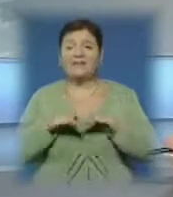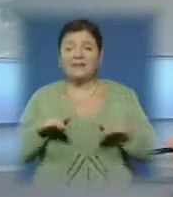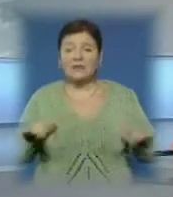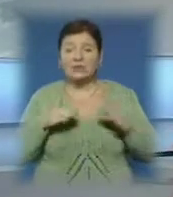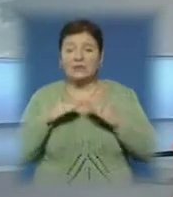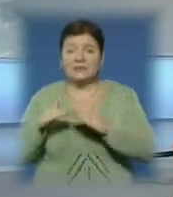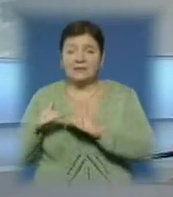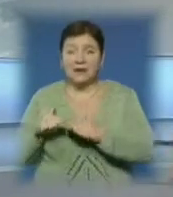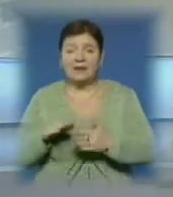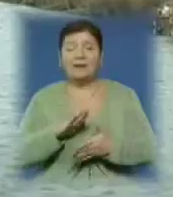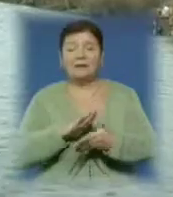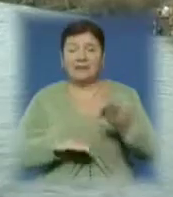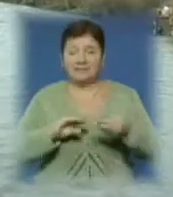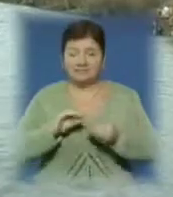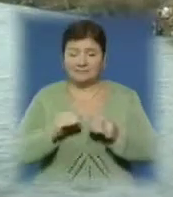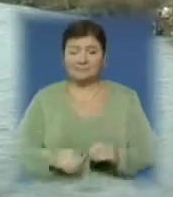вирішення проблеми – далі.